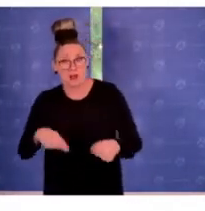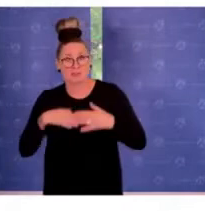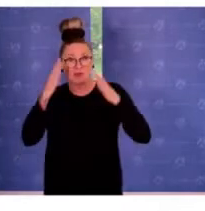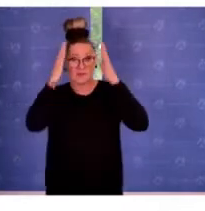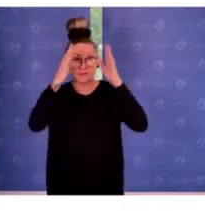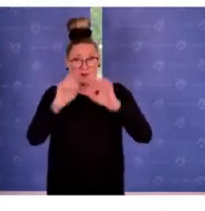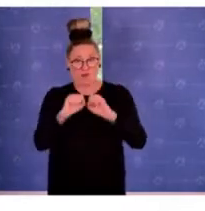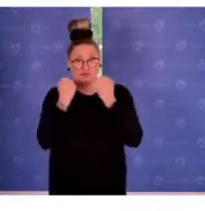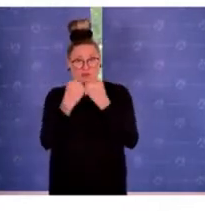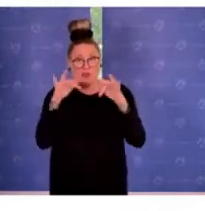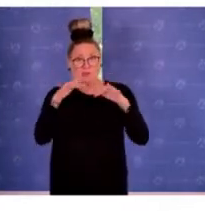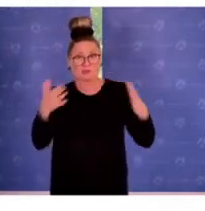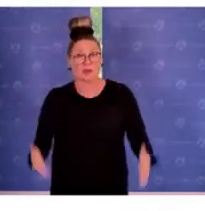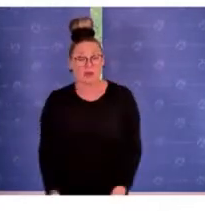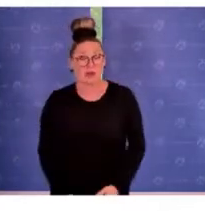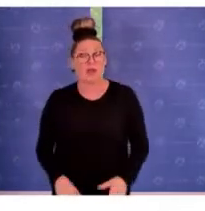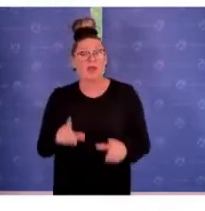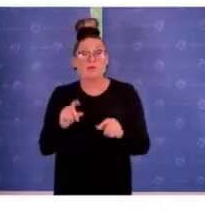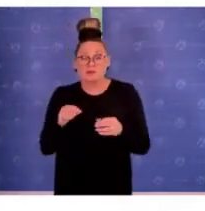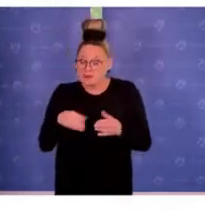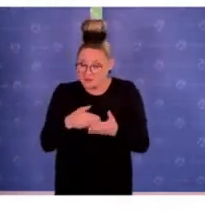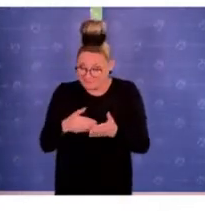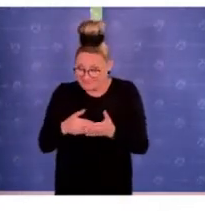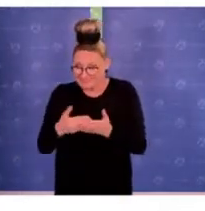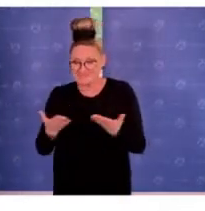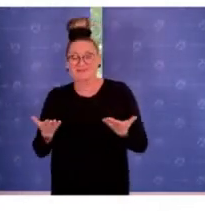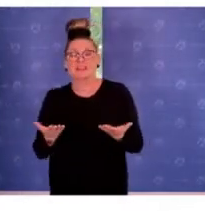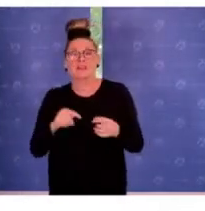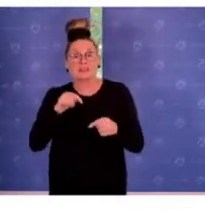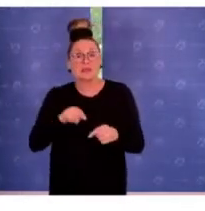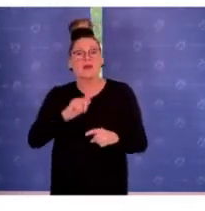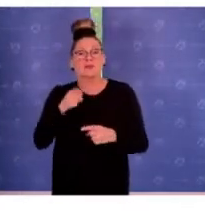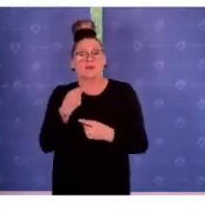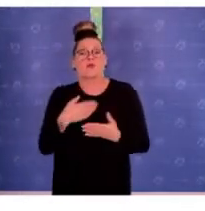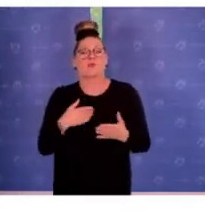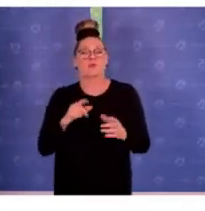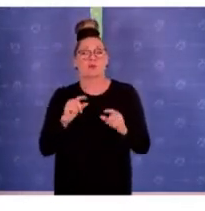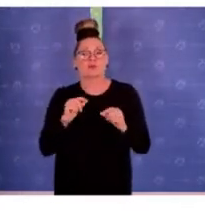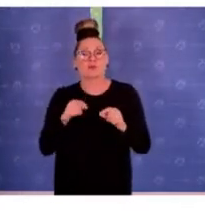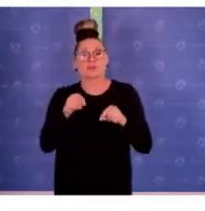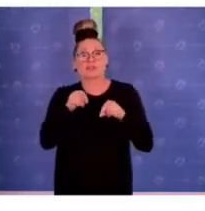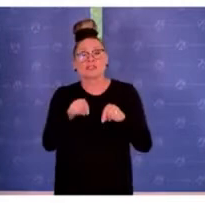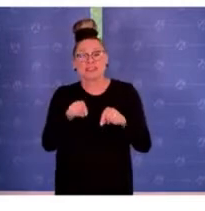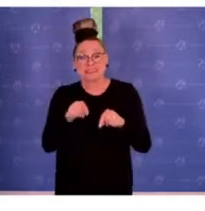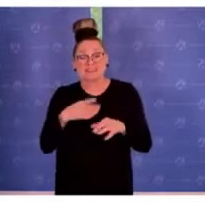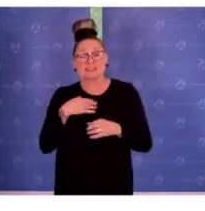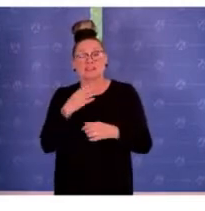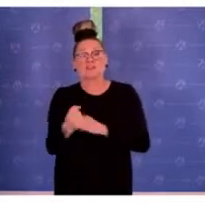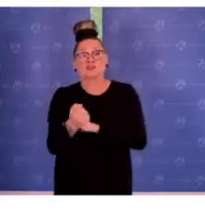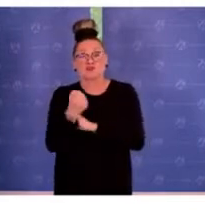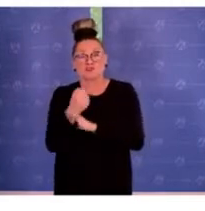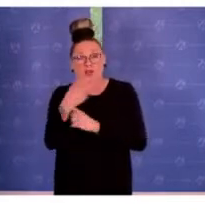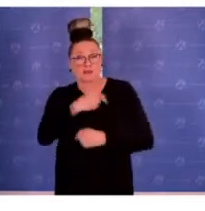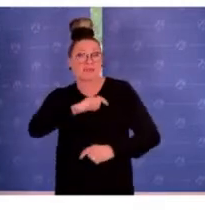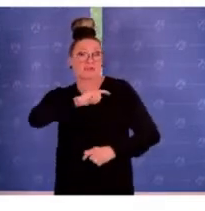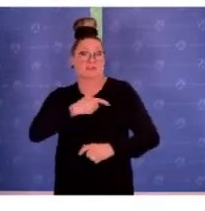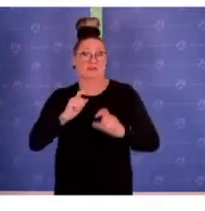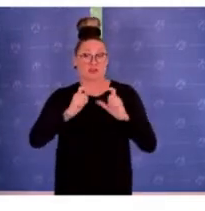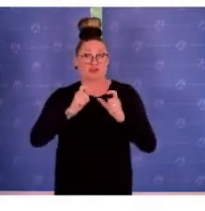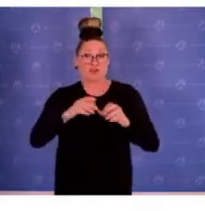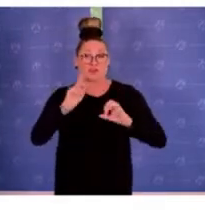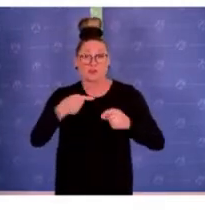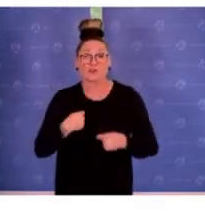die staatlichen Behörden und so weiter. Und insofern geht es hier auch ganz besonders darum, gerade auch durch die Stärkung der Zivilgesellschaft, die